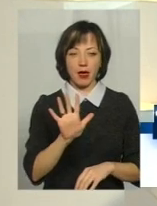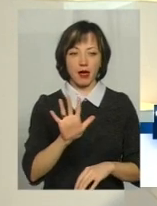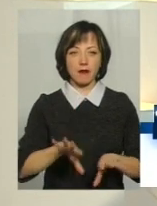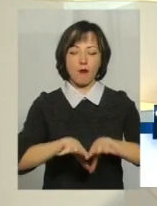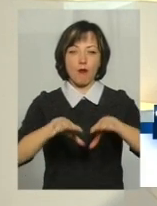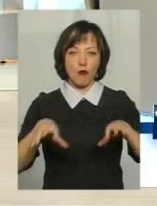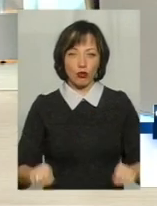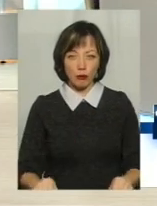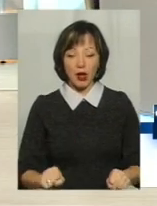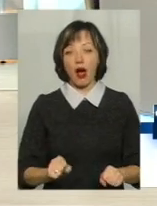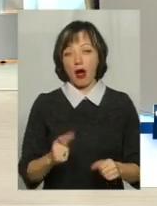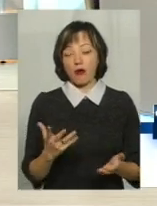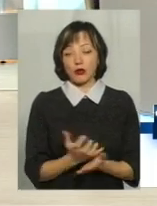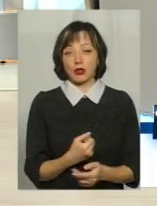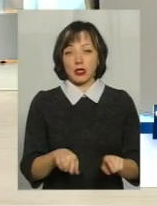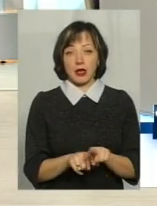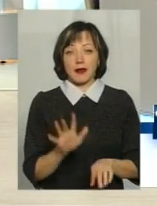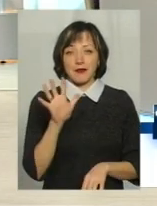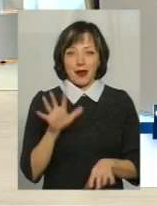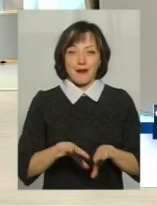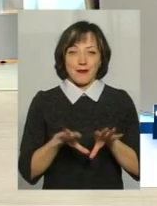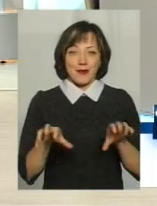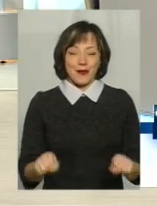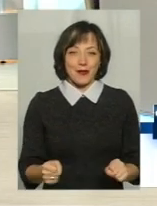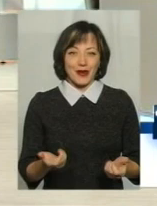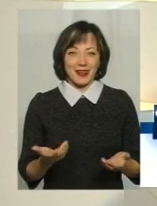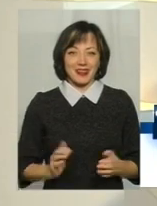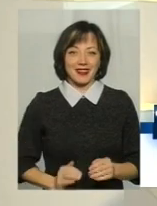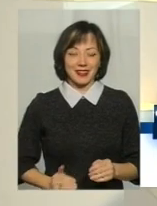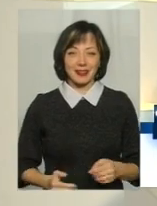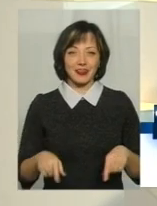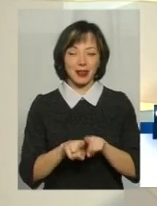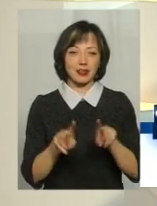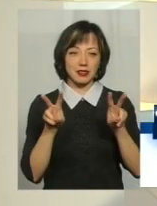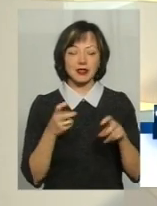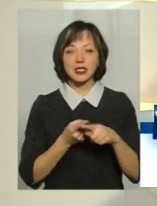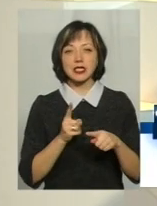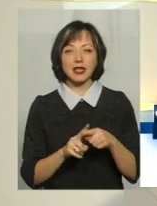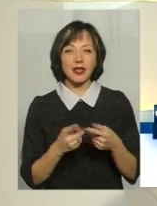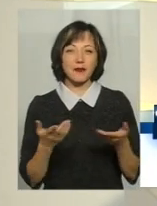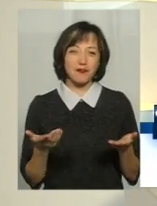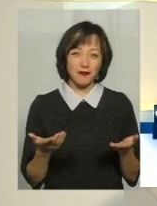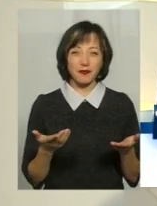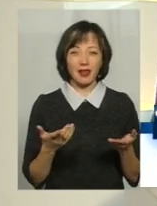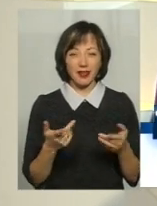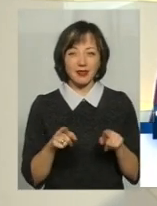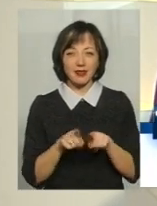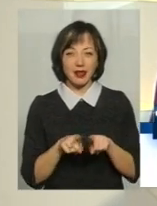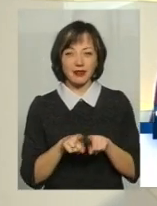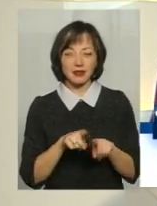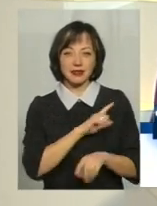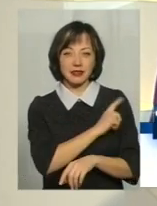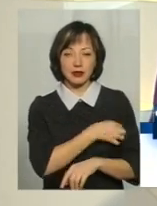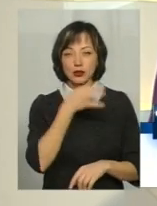монополістів, але вийшло все одно п'ять монополістів. Я би так їх назвав. Ну, звичайно, це притягнута завуха, назву